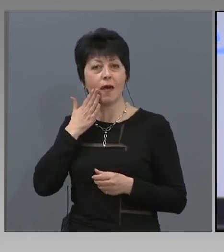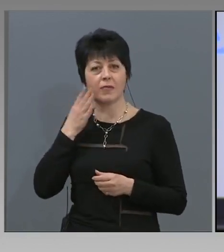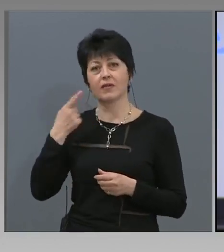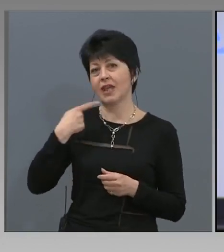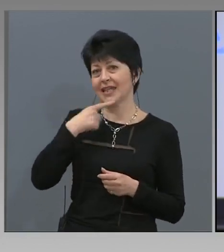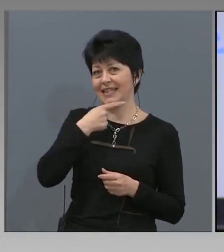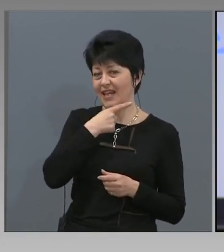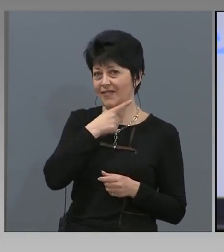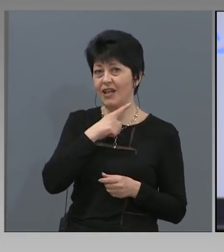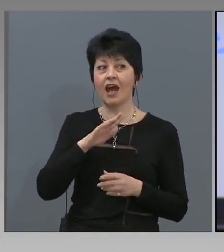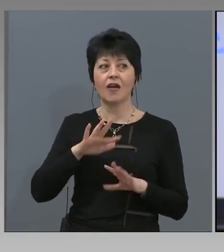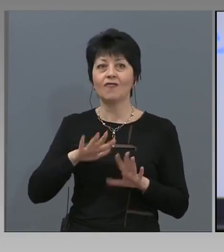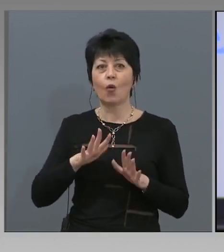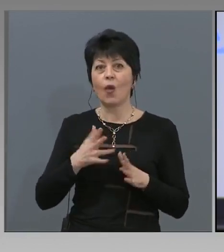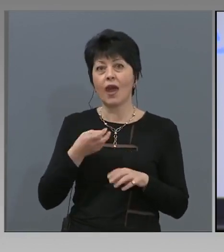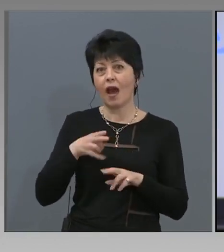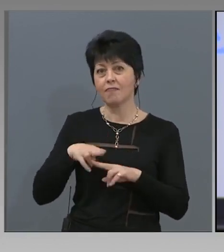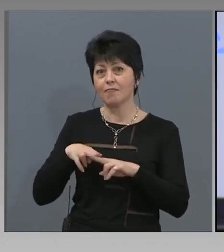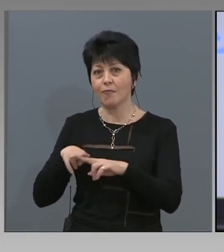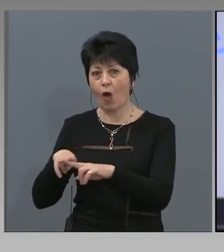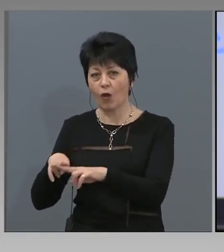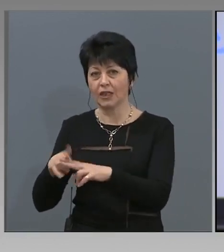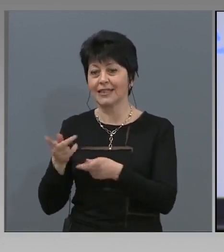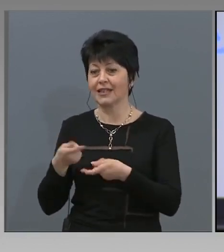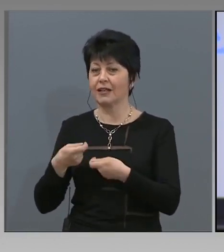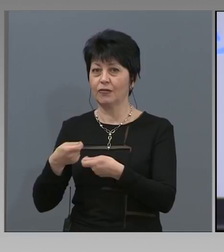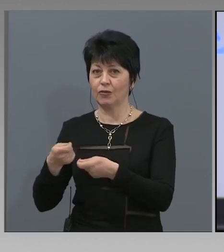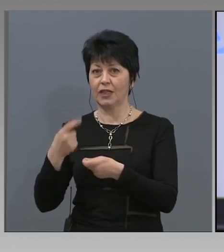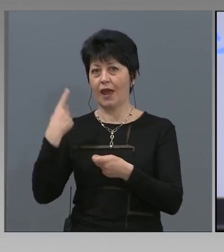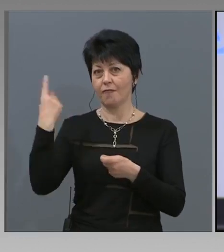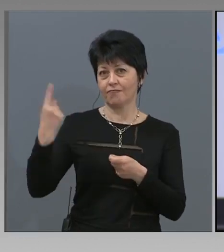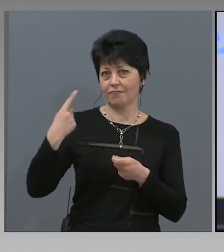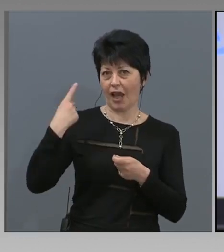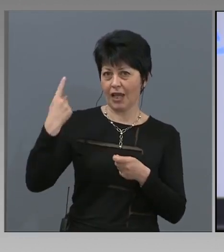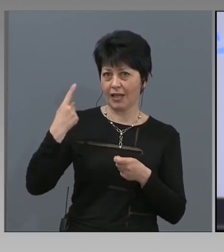в коя от двете болници да прати линейката.